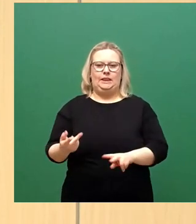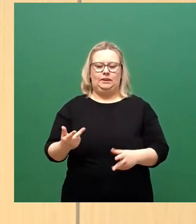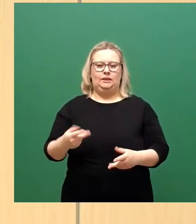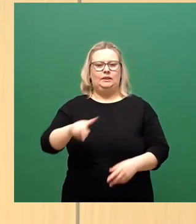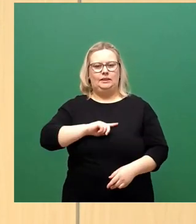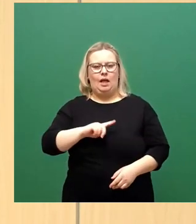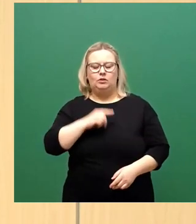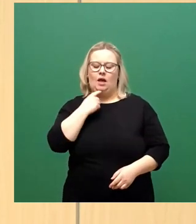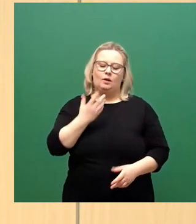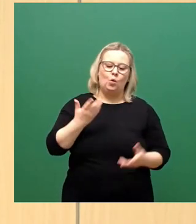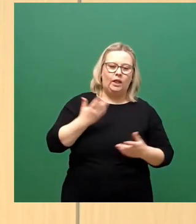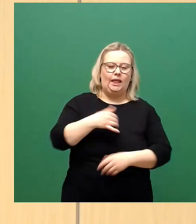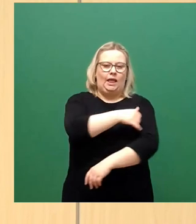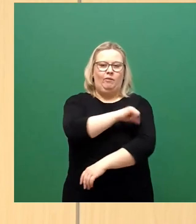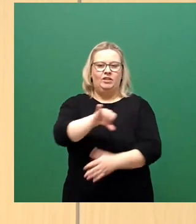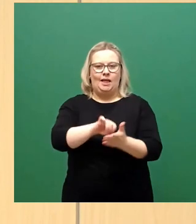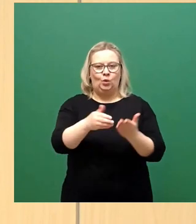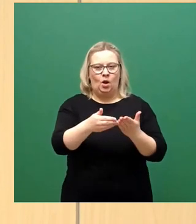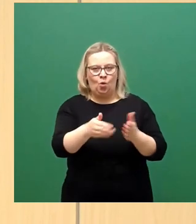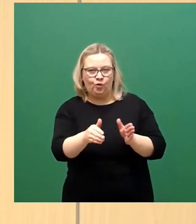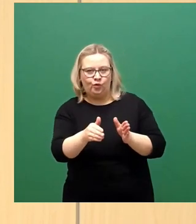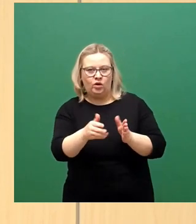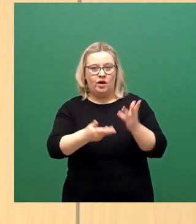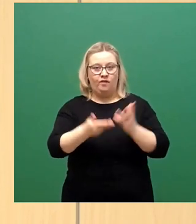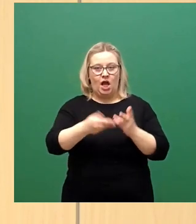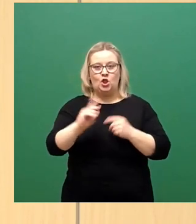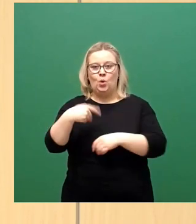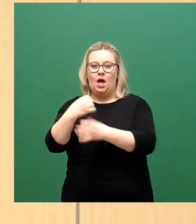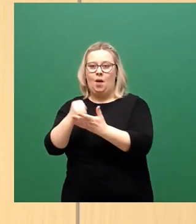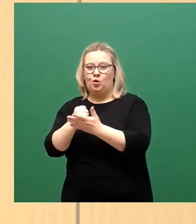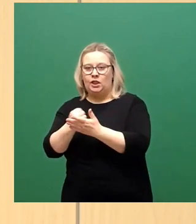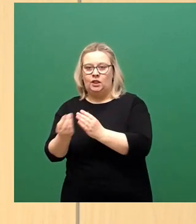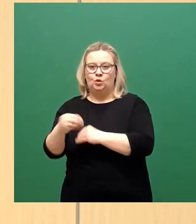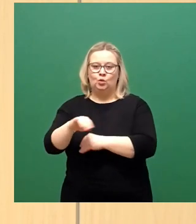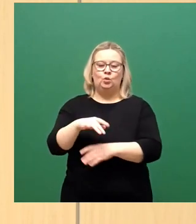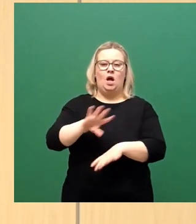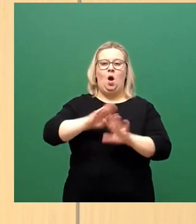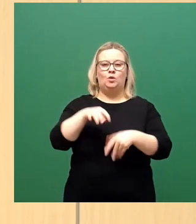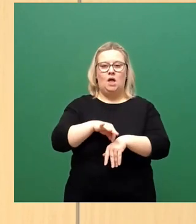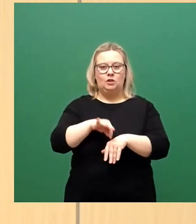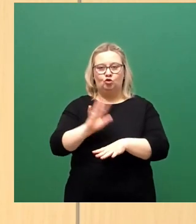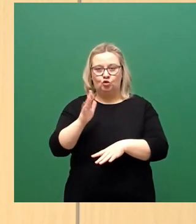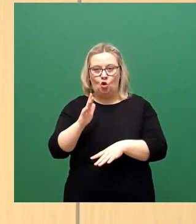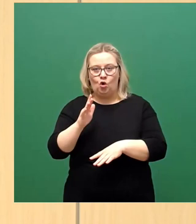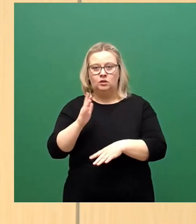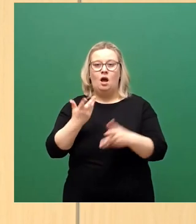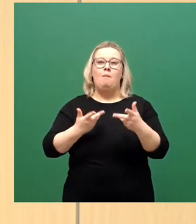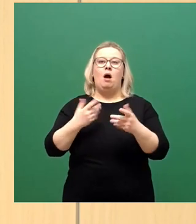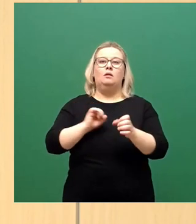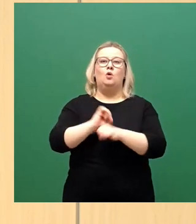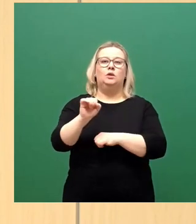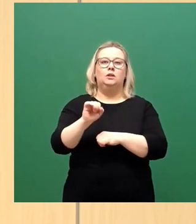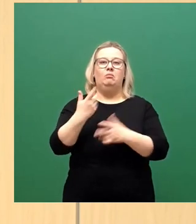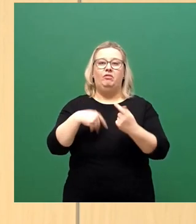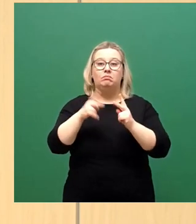okay, die Impfzentren sind auf, bald kommen auch die Apotheker und die Hausärzte machen schon. Aber im Grunde gibt es keine besonderen Anstrengungen, diese